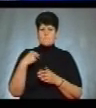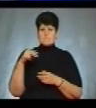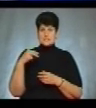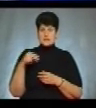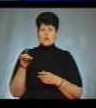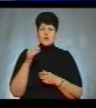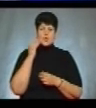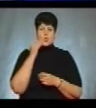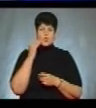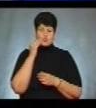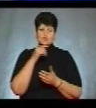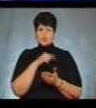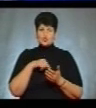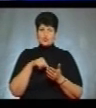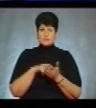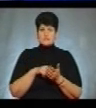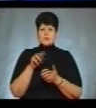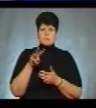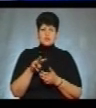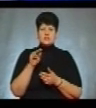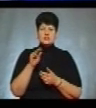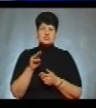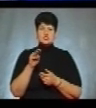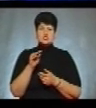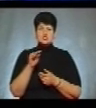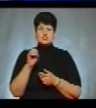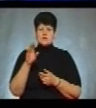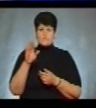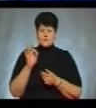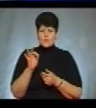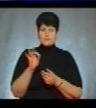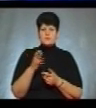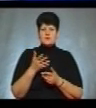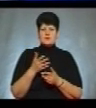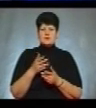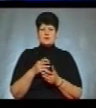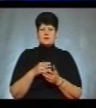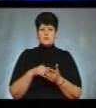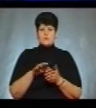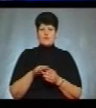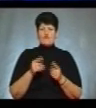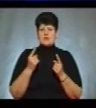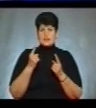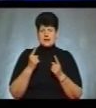румунського міста Клушна Пока Мартін Живо на сесії «Роль міст у великій політиці».